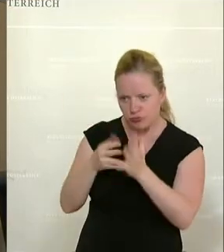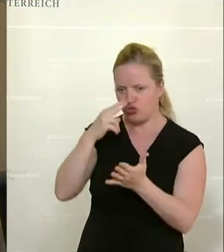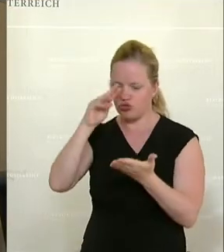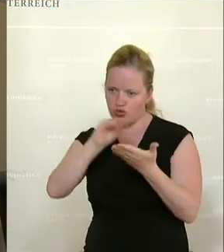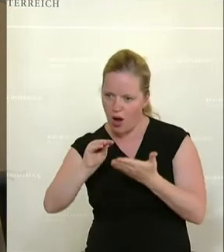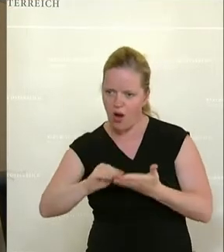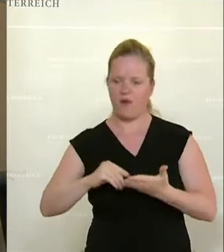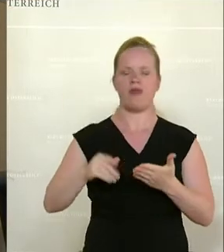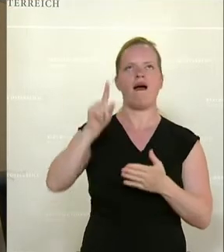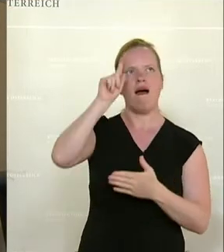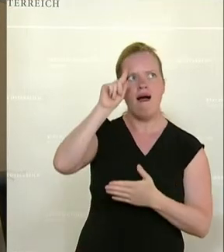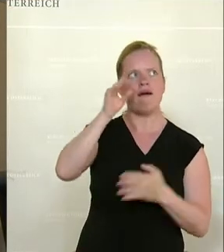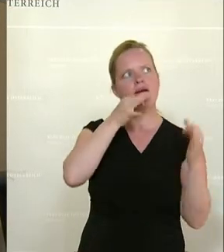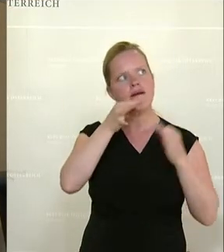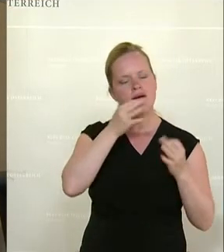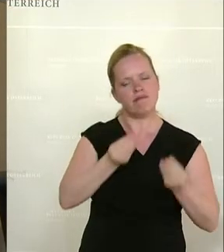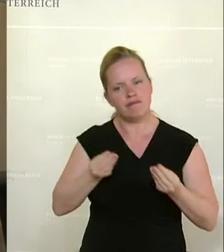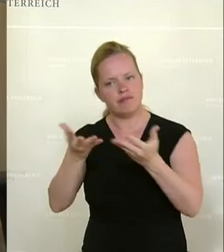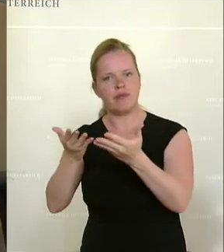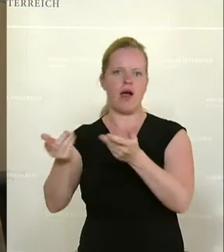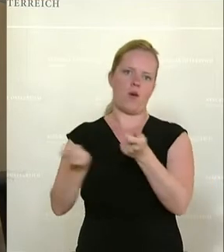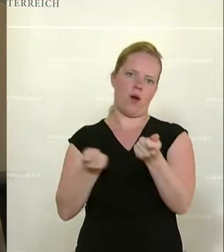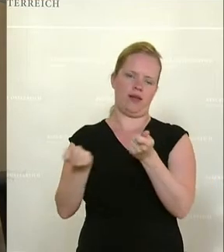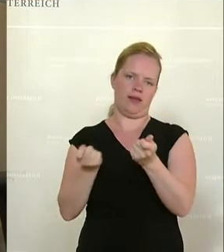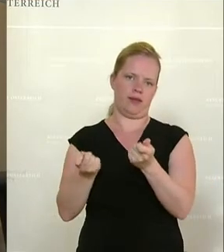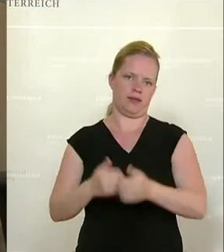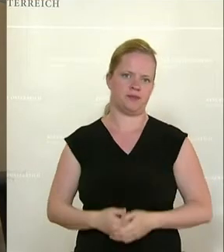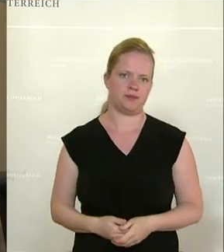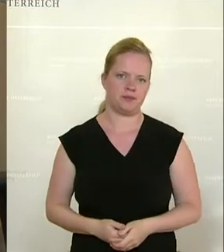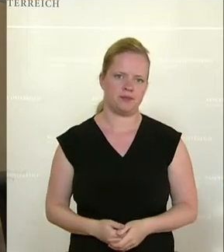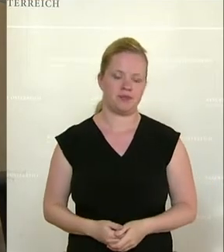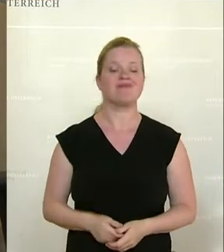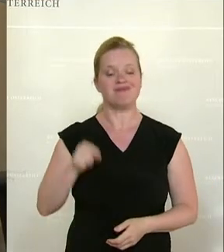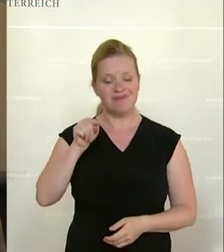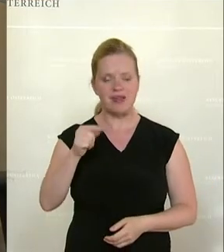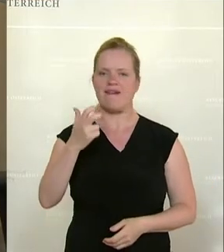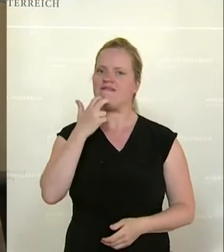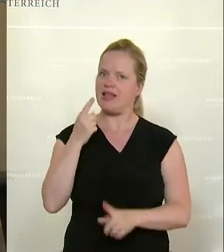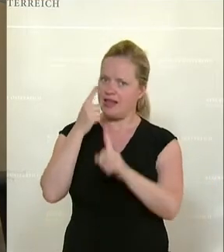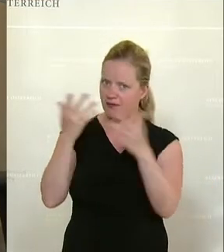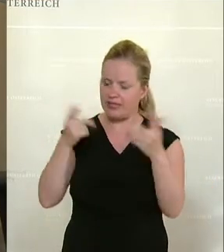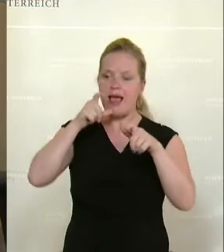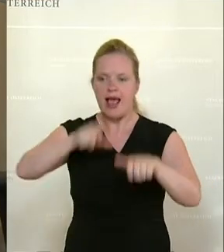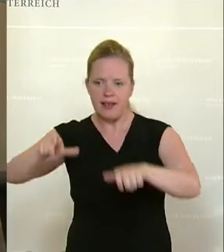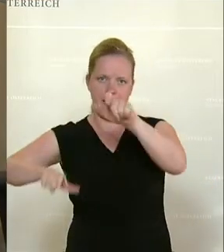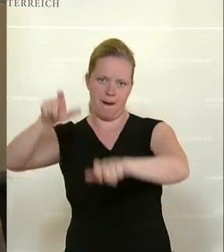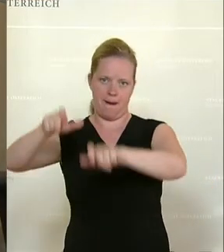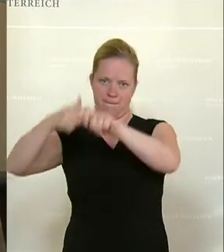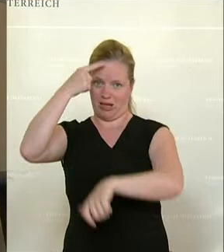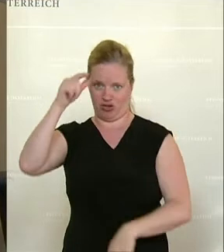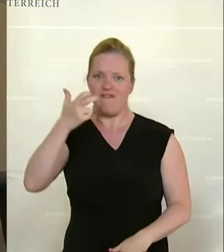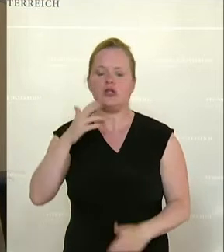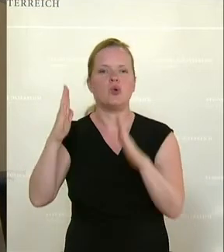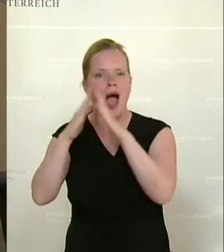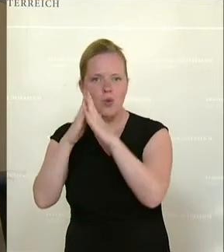Angebote macht und eventuell auch koordiniert. Das heißt, wir wollen so erreichen, dass ältere Menschen, die zu Hause bleiben